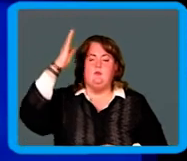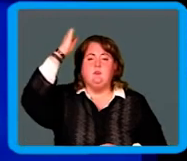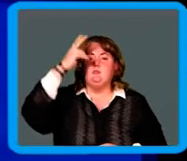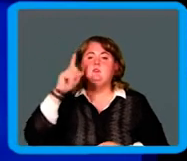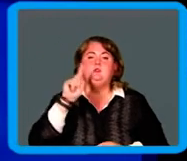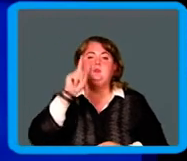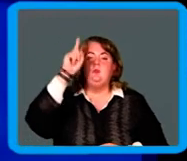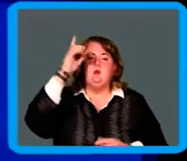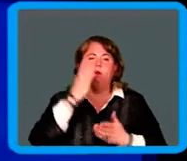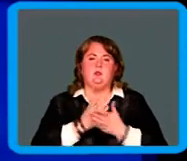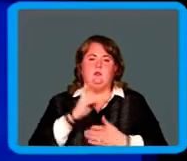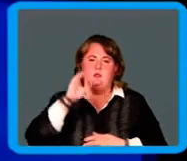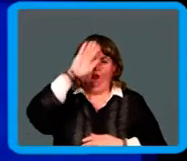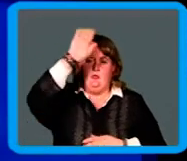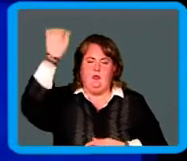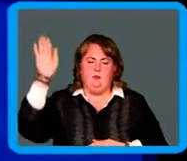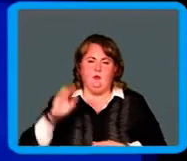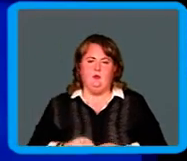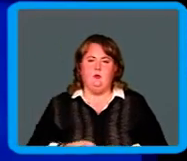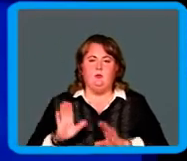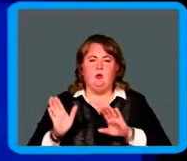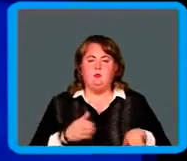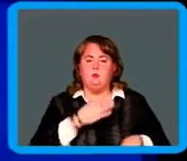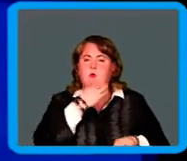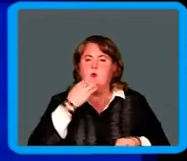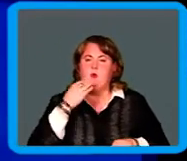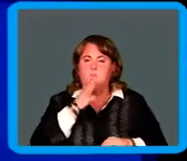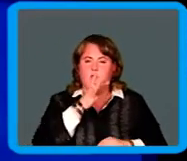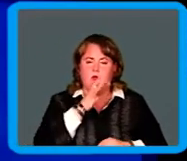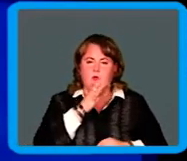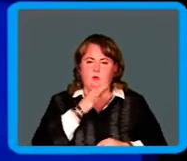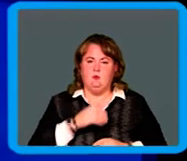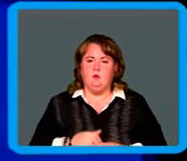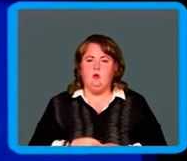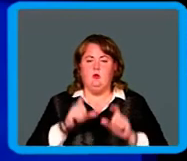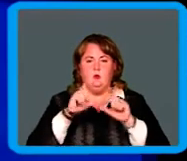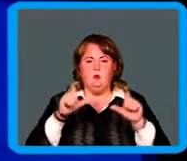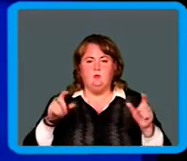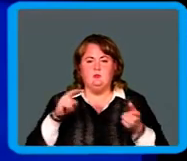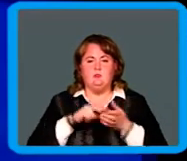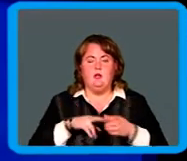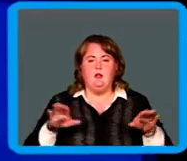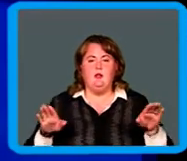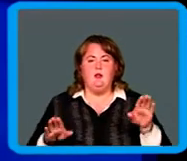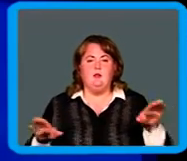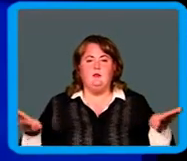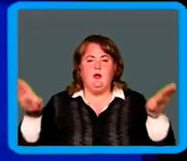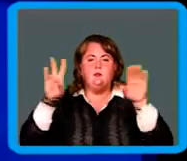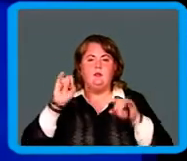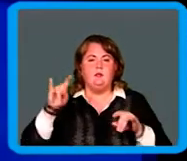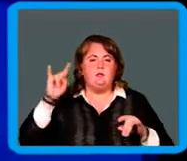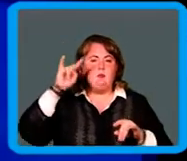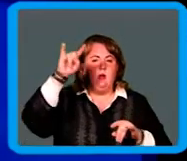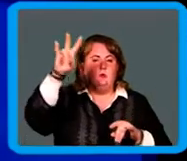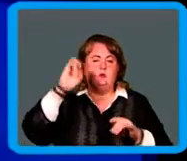узнать, что же там на небе. Прошло очень много времени, и люди стали летать на самолетах,